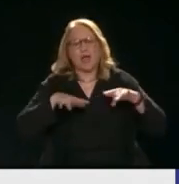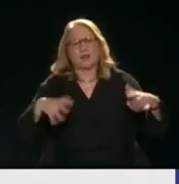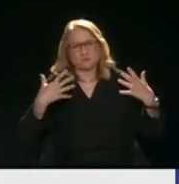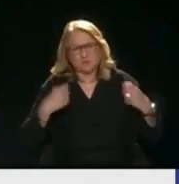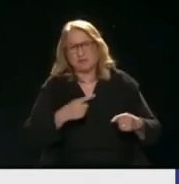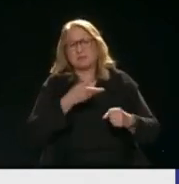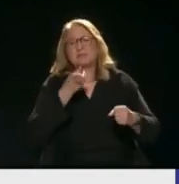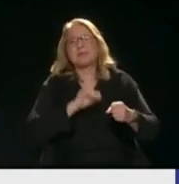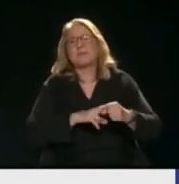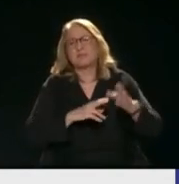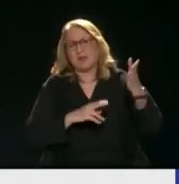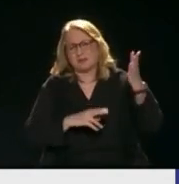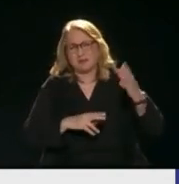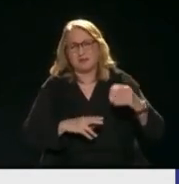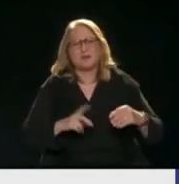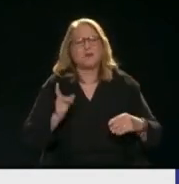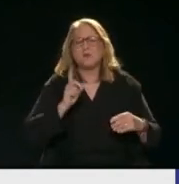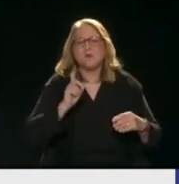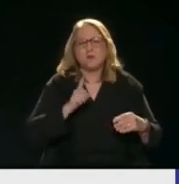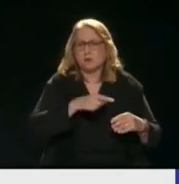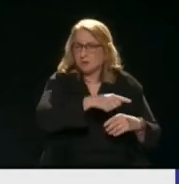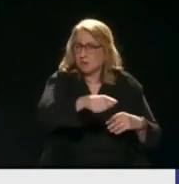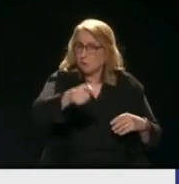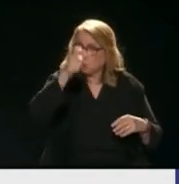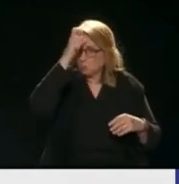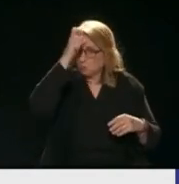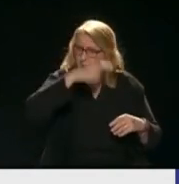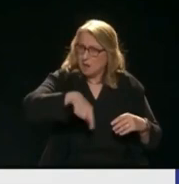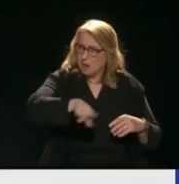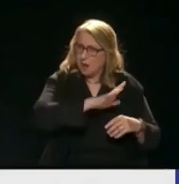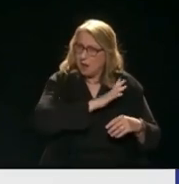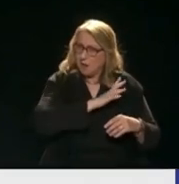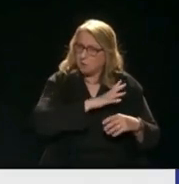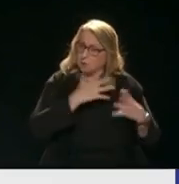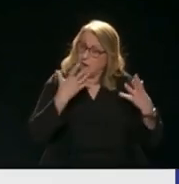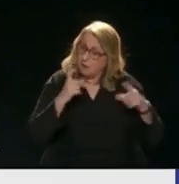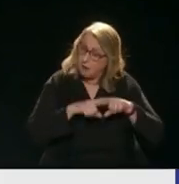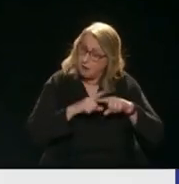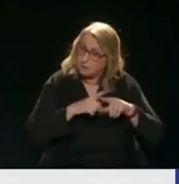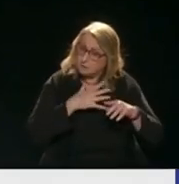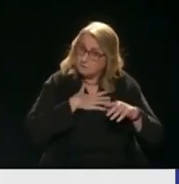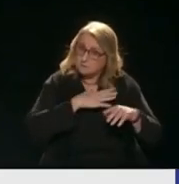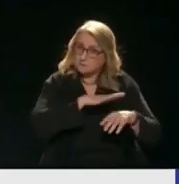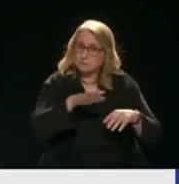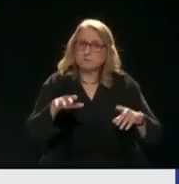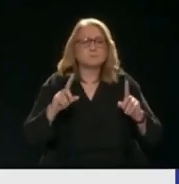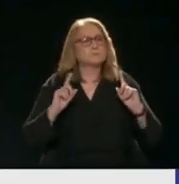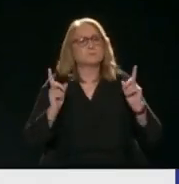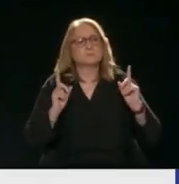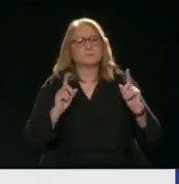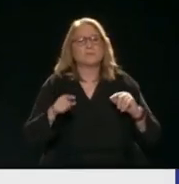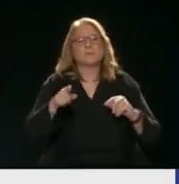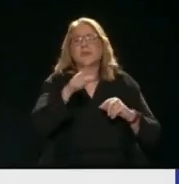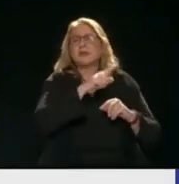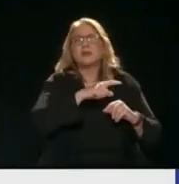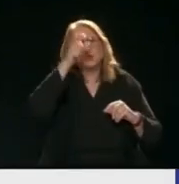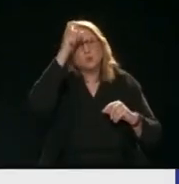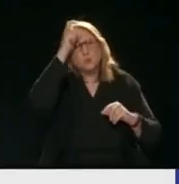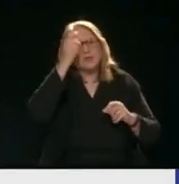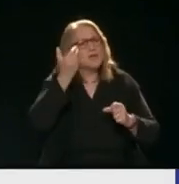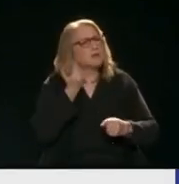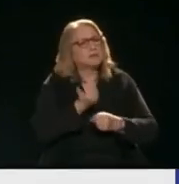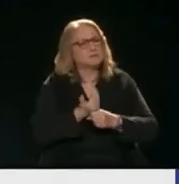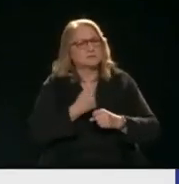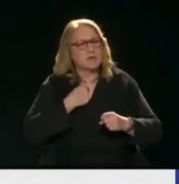Τουρκία Η Τουρκία αν το θέλετε Έχει πάρα πολλούς Έλληνες Και ανθρώπους Όπως εμείς Ουσιαστικά δεν θέλουν Τίποτα λιγότερο και περισσότερα Από μας Η προπαγάνδα όμως